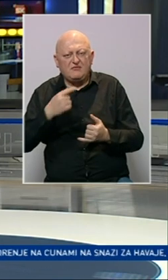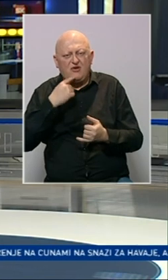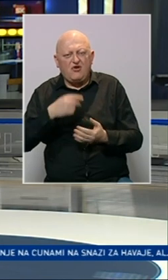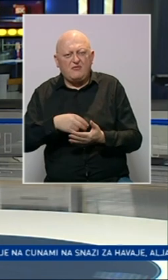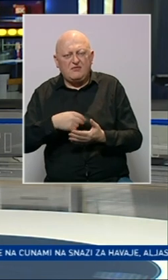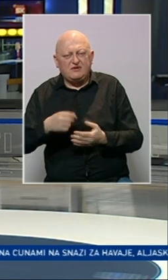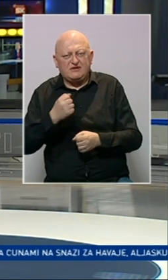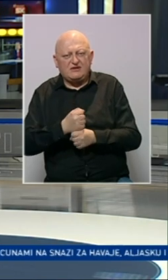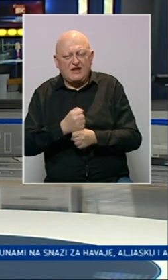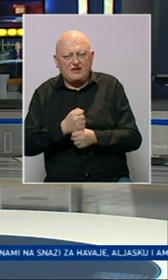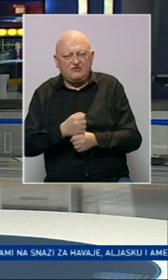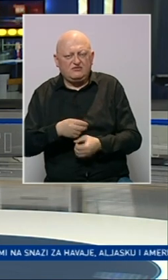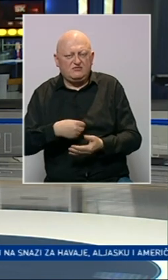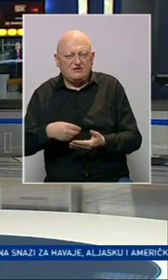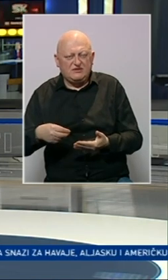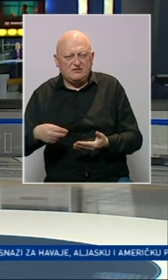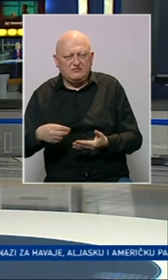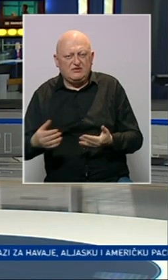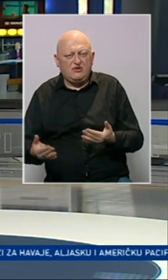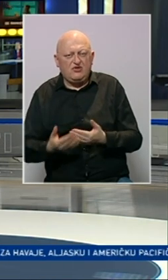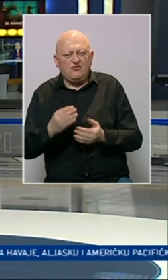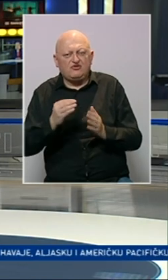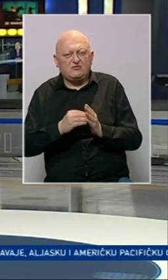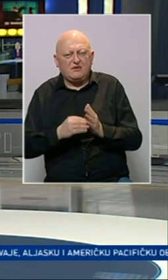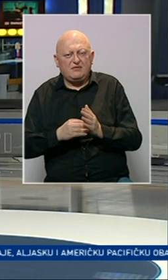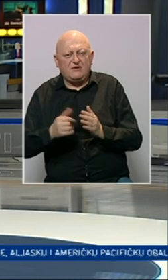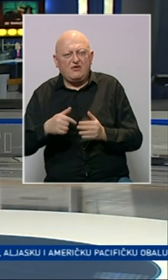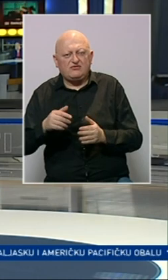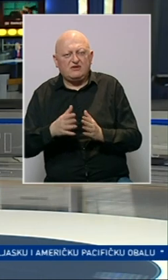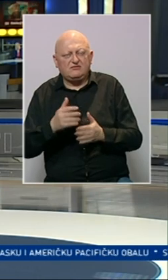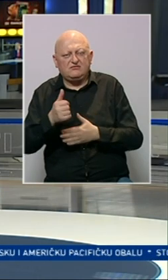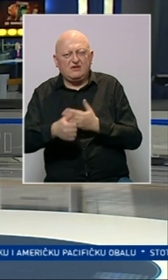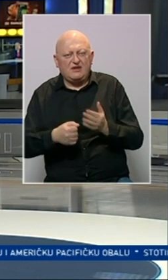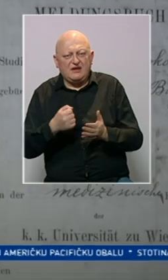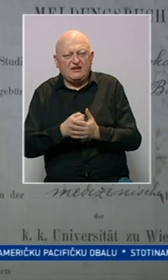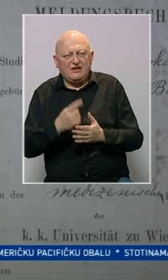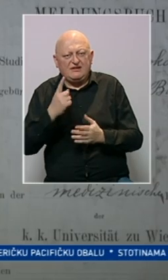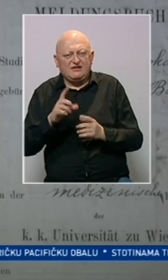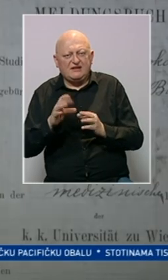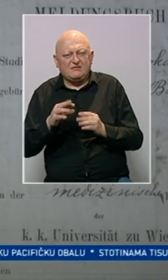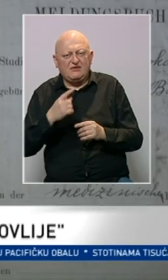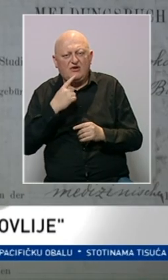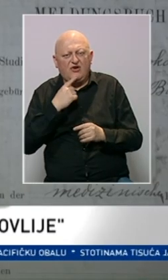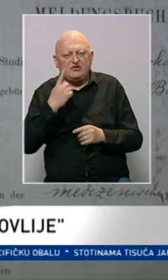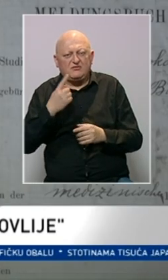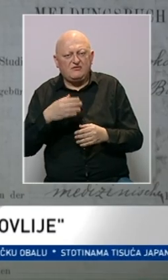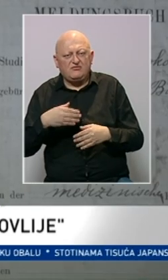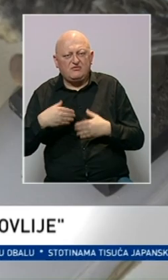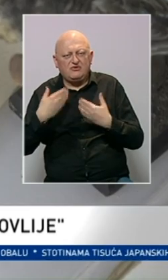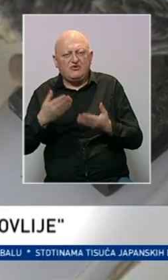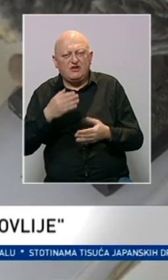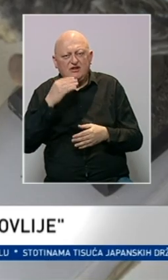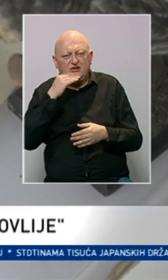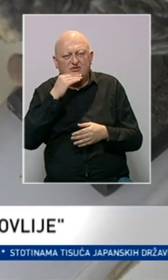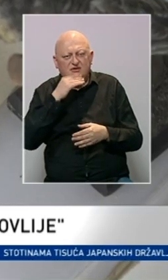gradovima u kojima je pisac radio i stvarao. Novost u programu je godišnja knježevna nagrada Isak Samokovlija koja će prvi put